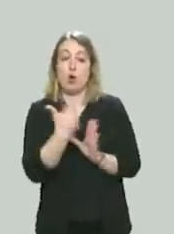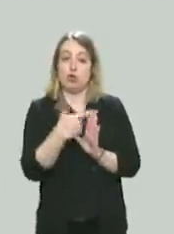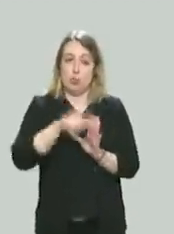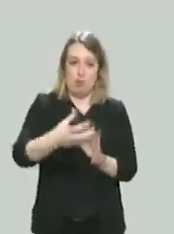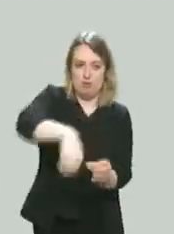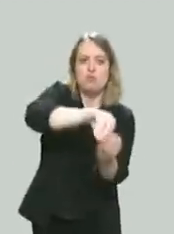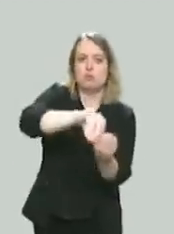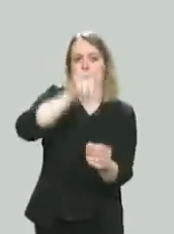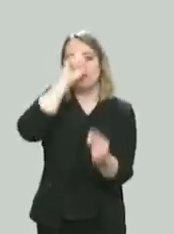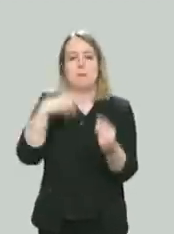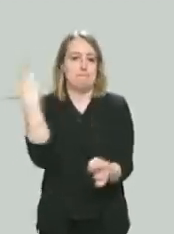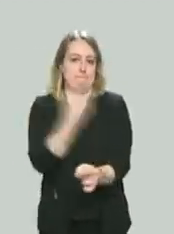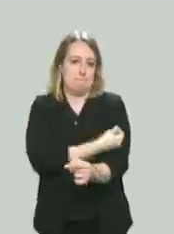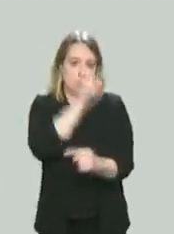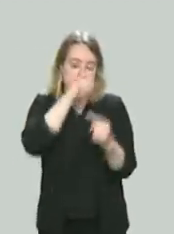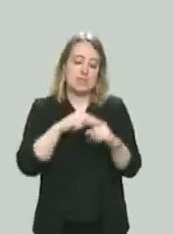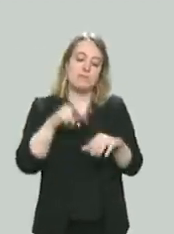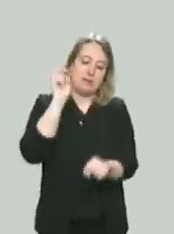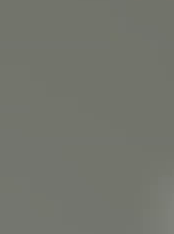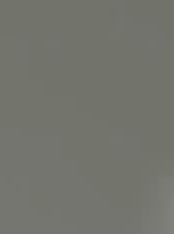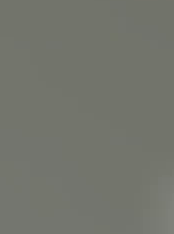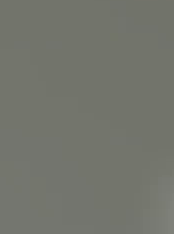et ainsi conserver le bénéfice de votre pass sanitaire.